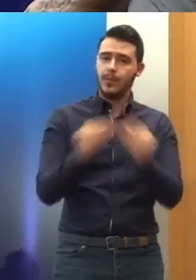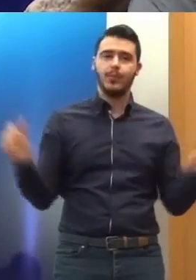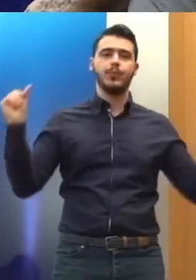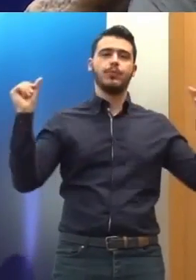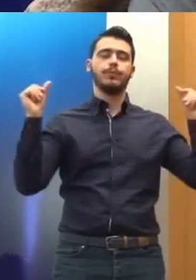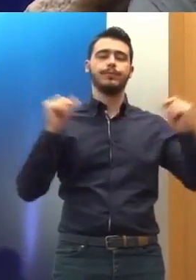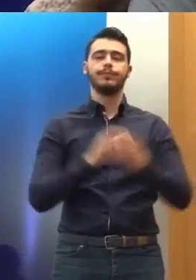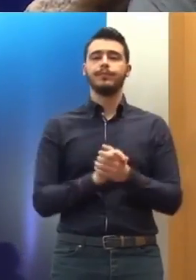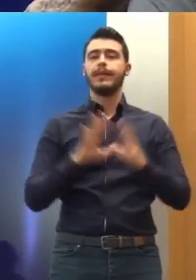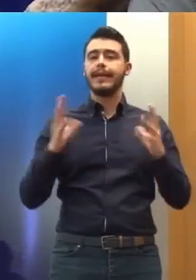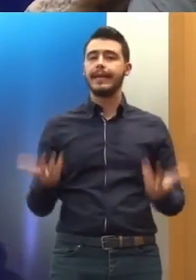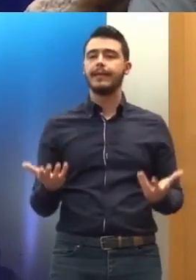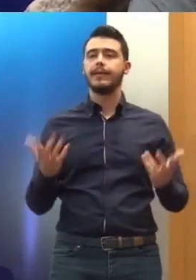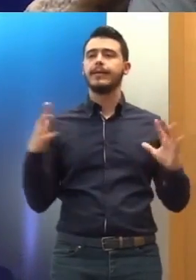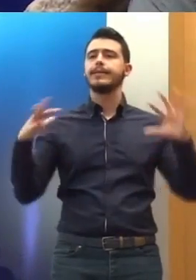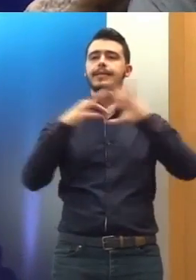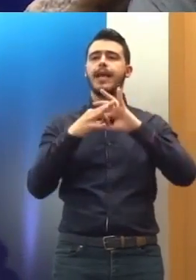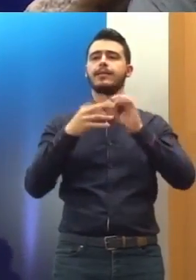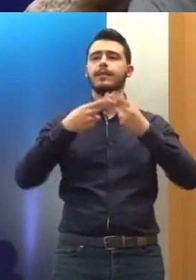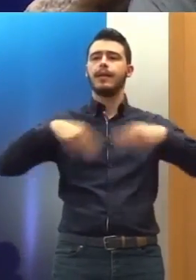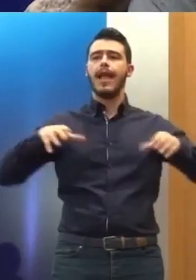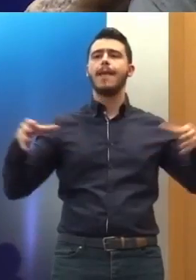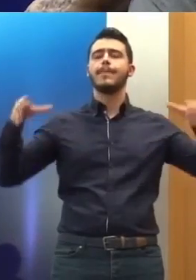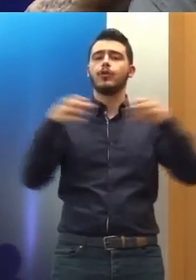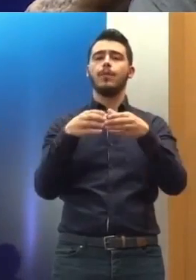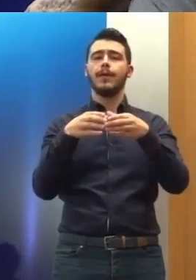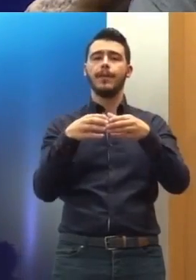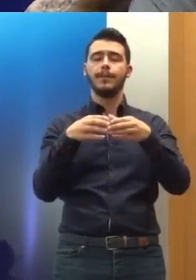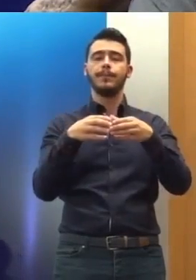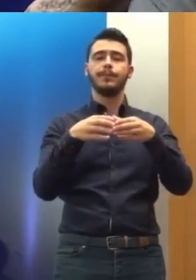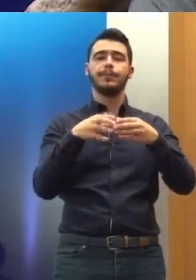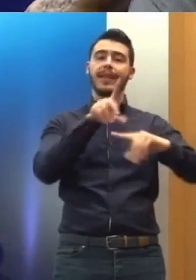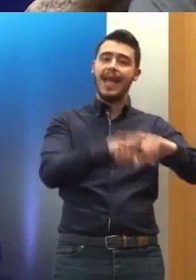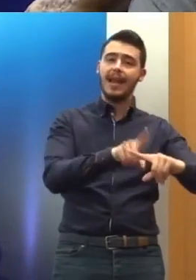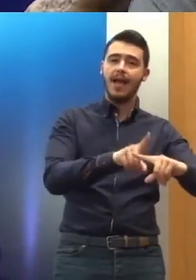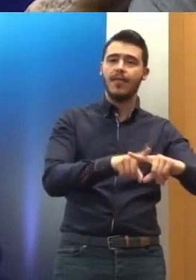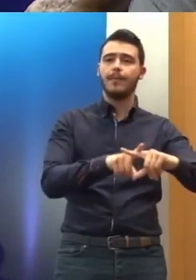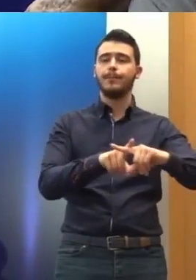Οι σχέσεις της Επιτροπής και της Ελλάδας αυτή την εποχή